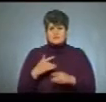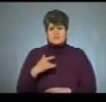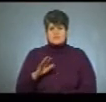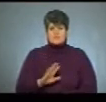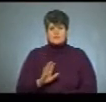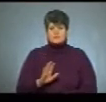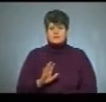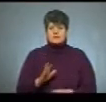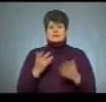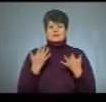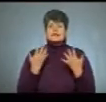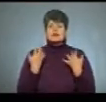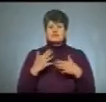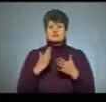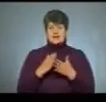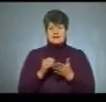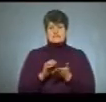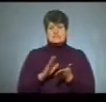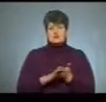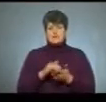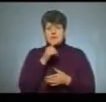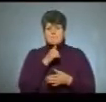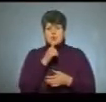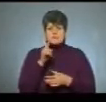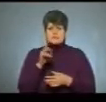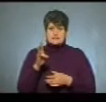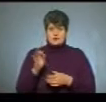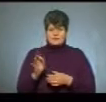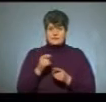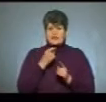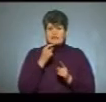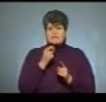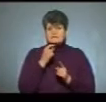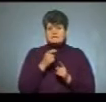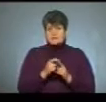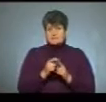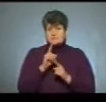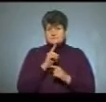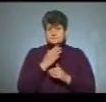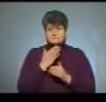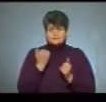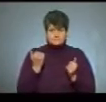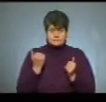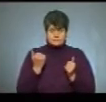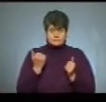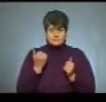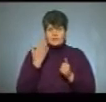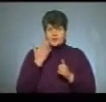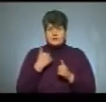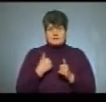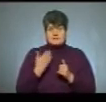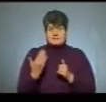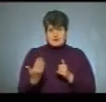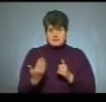Скільки вже є зареєстрованих на проб на ЗНО? Ви знаєте, відповіді однозначної на це питання нема, тому що коли ми з вами